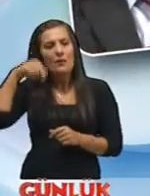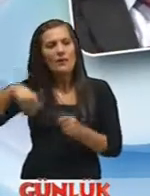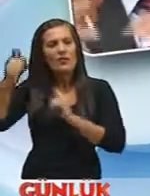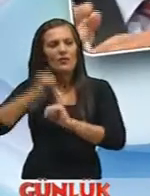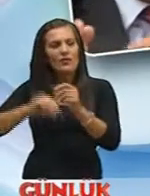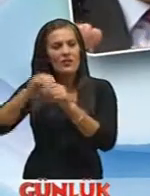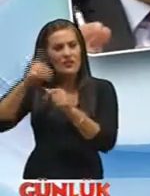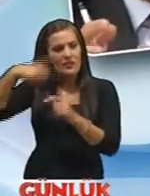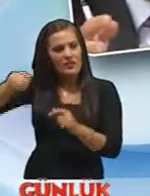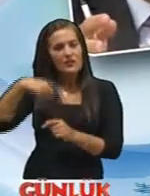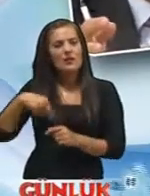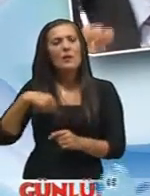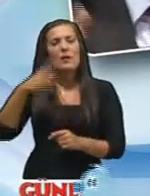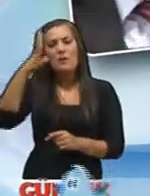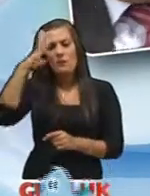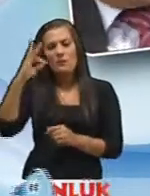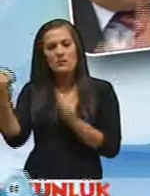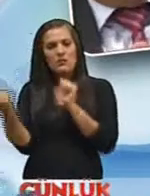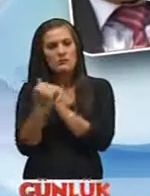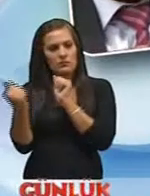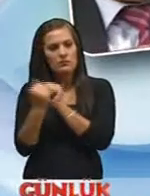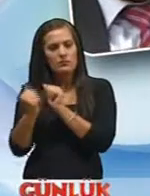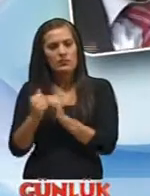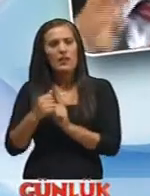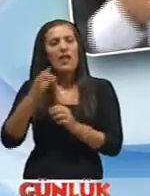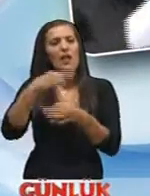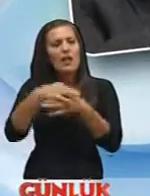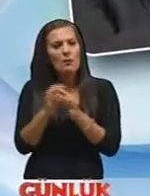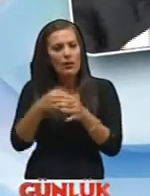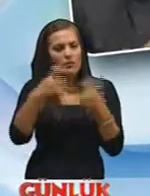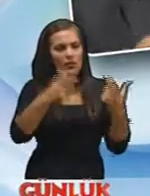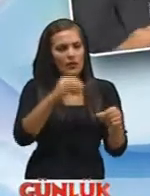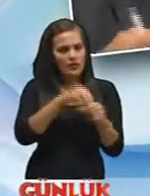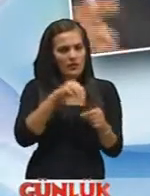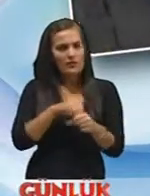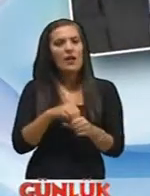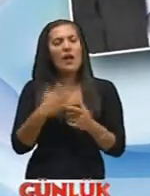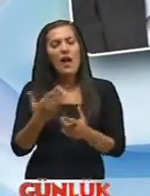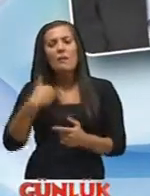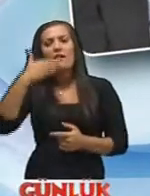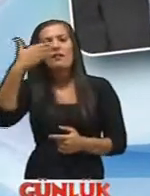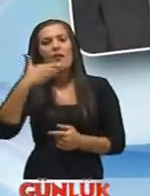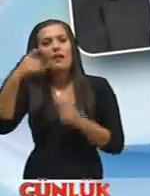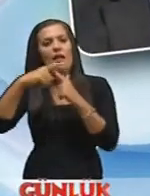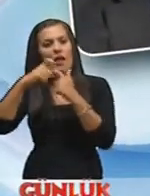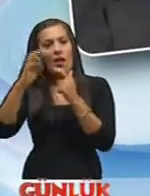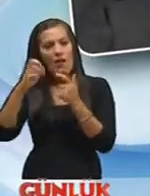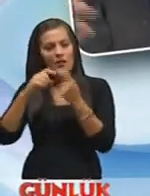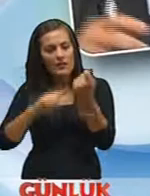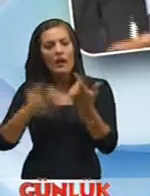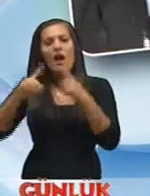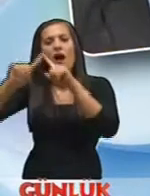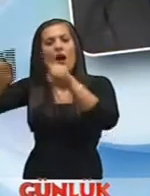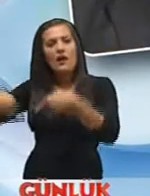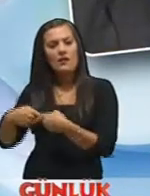'in eksperleri Yani bir yığın profesörle hem laboratuvar Hem teori hem de arazi